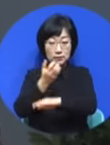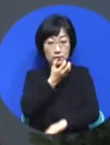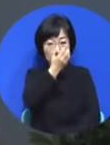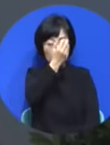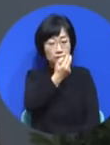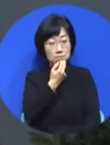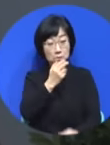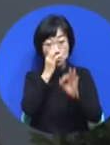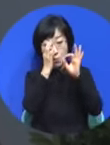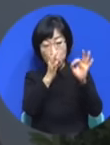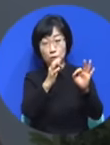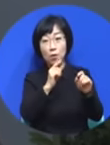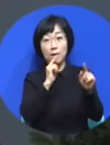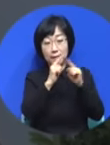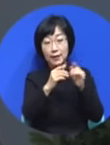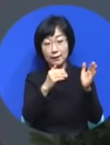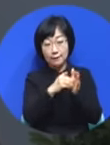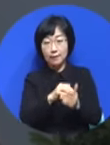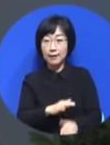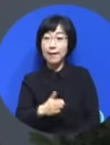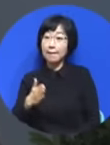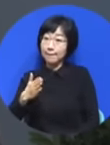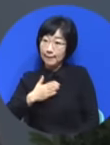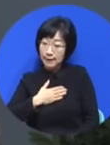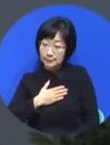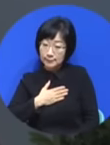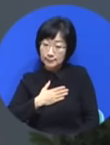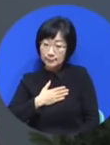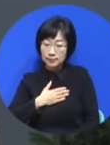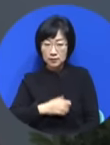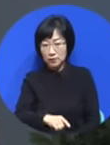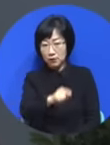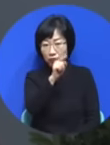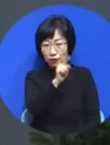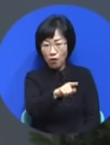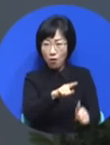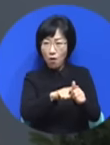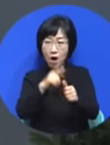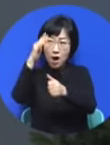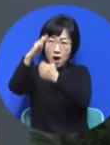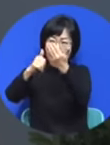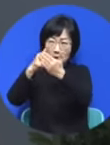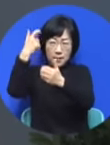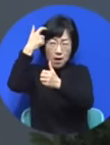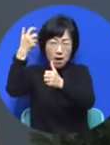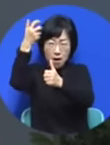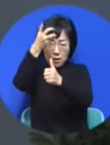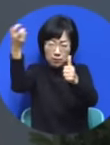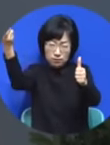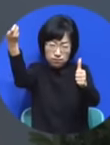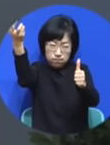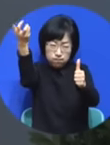나는 요호와의 신에 이만큼 충만한 자를 처음 봤다 그랬습니다.